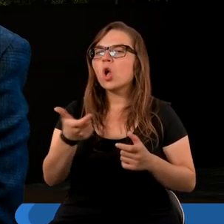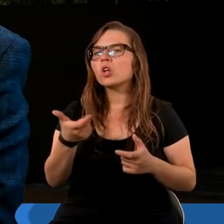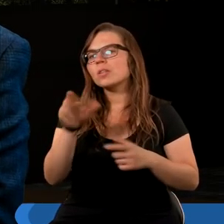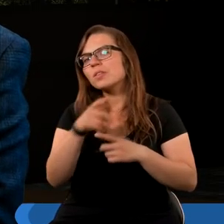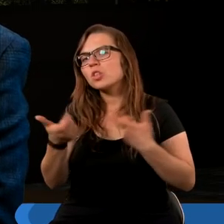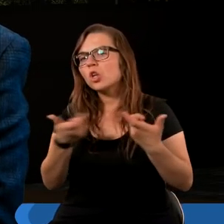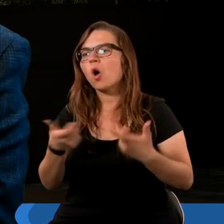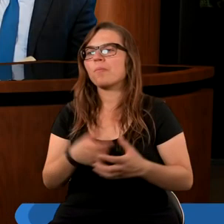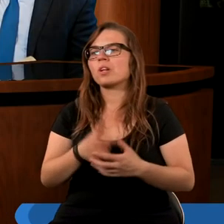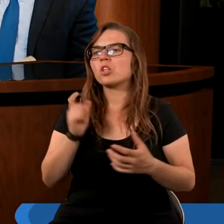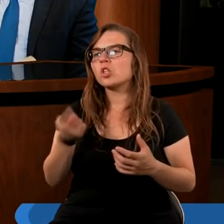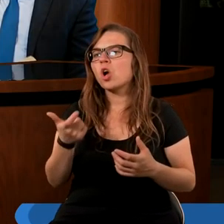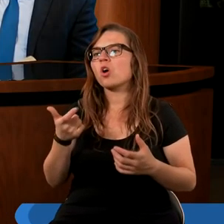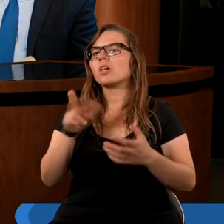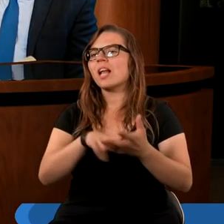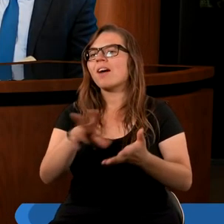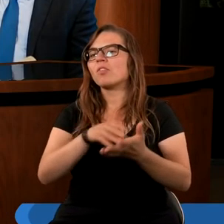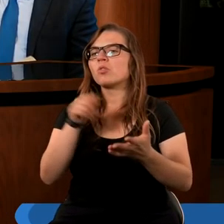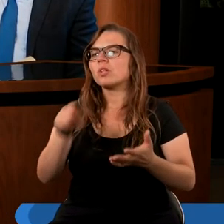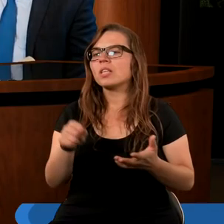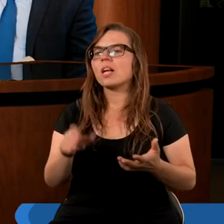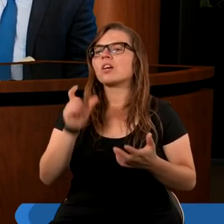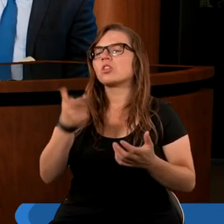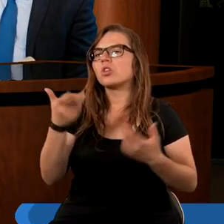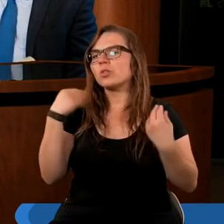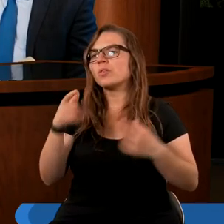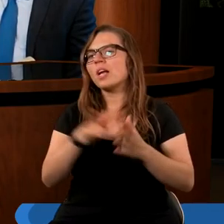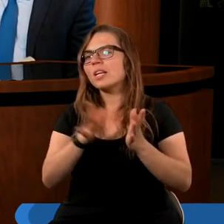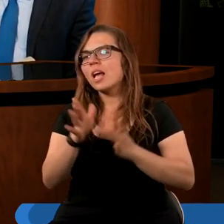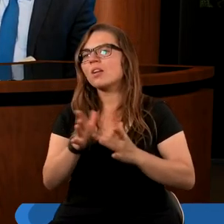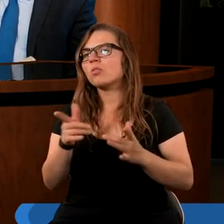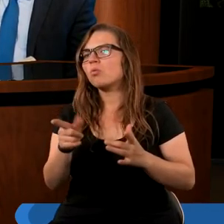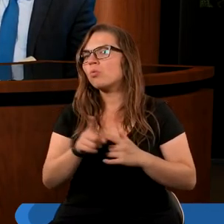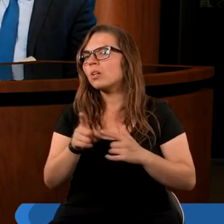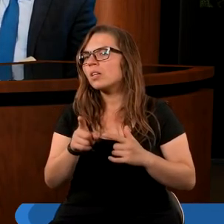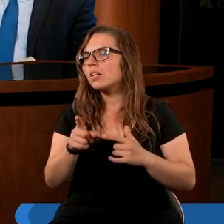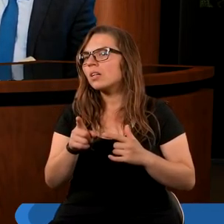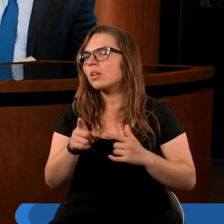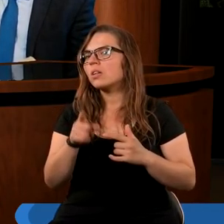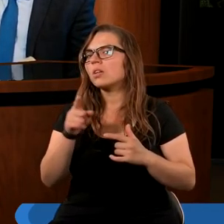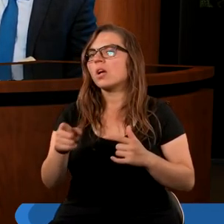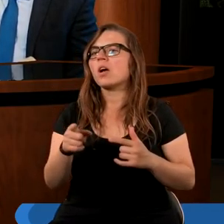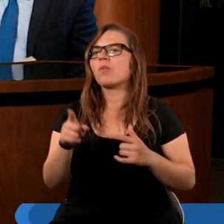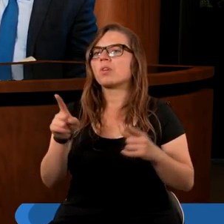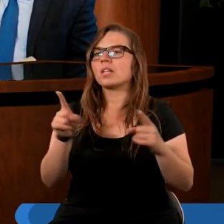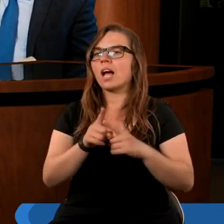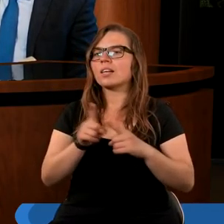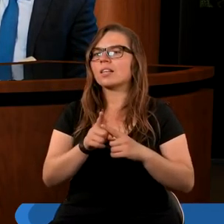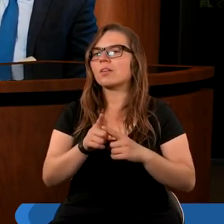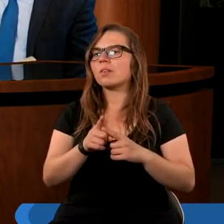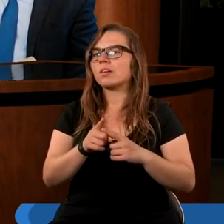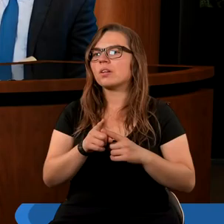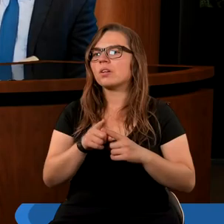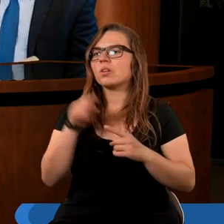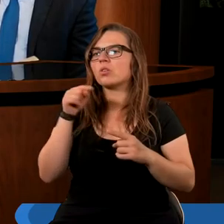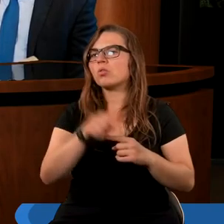osiągnąć. Coś na wzór tego, z czym się spotkał Pan Jezus, któremu ktoś zaproponował pokłoń mi się, a oddam Ci wszystko.